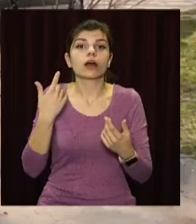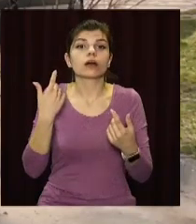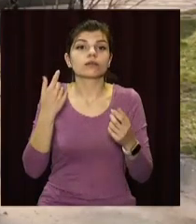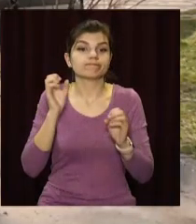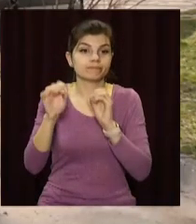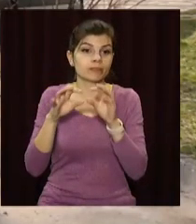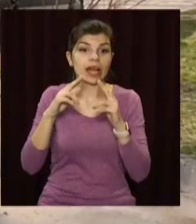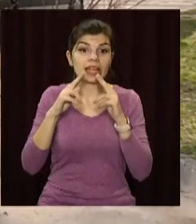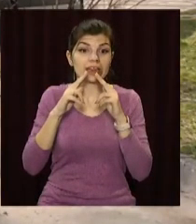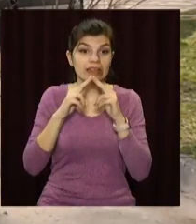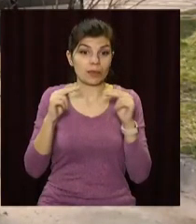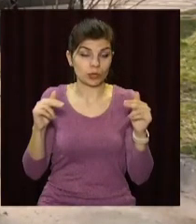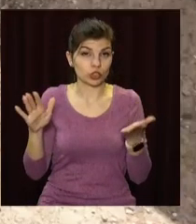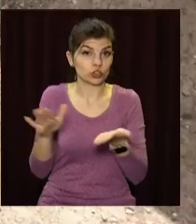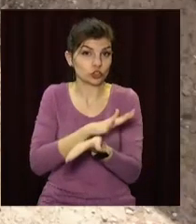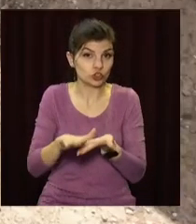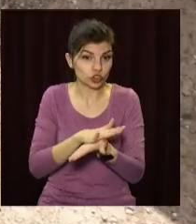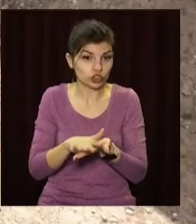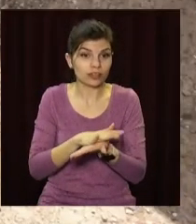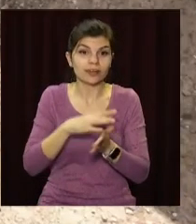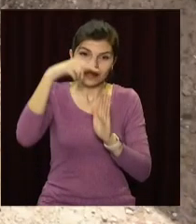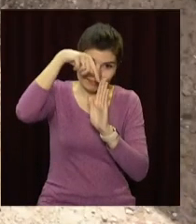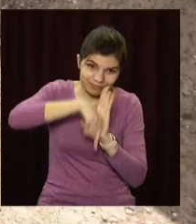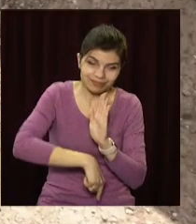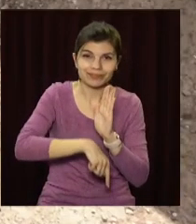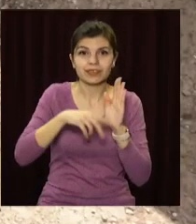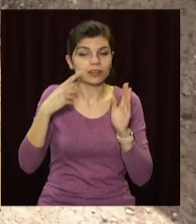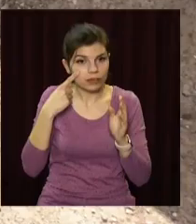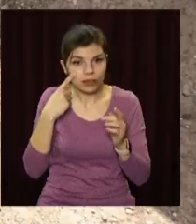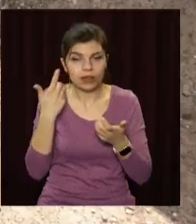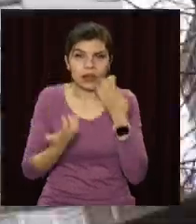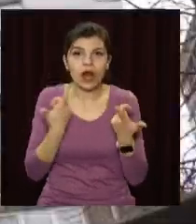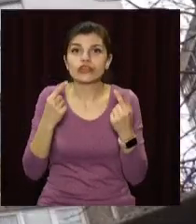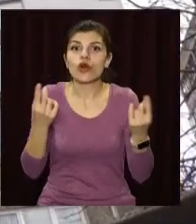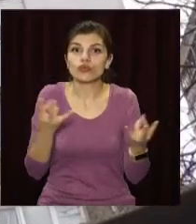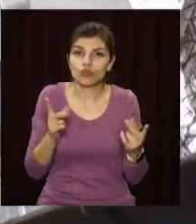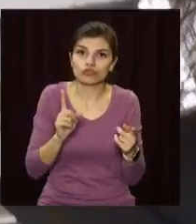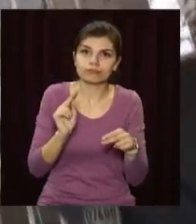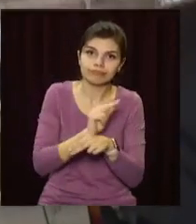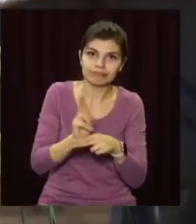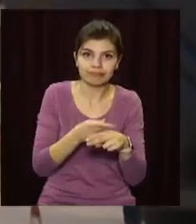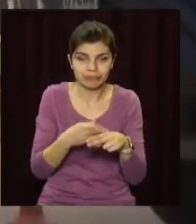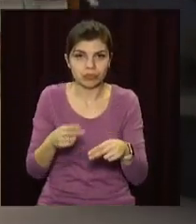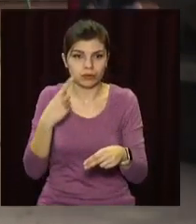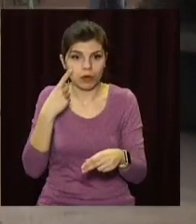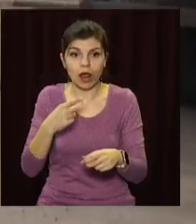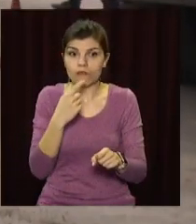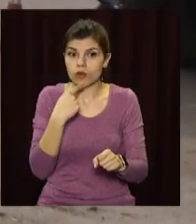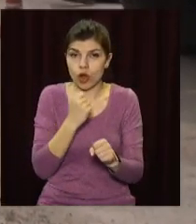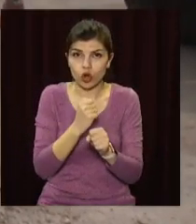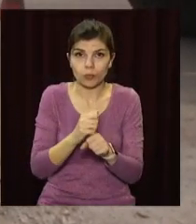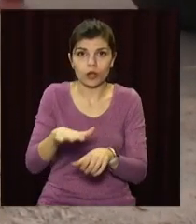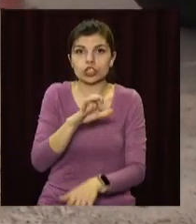Нині у Дніпрі їх чистять і в середмісті, і на околицях, де це необхідно мережі ремонтують. Цього тижня роботи киплять на